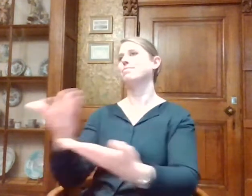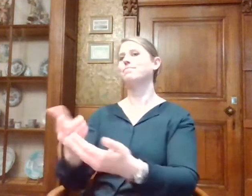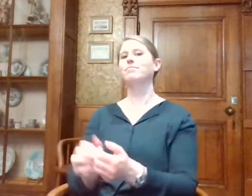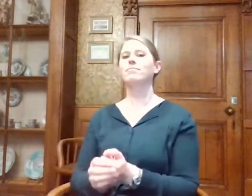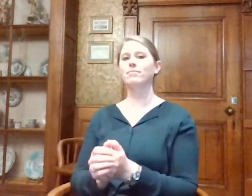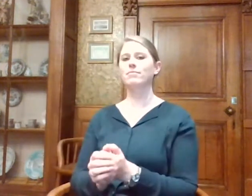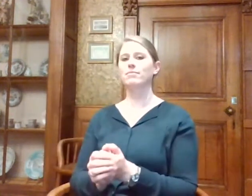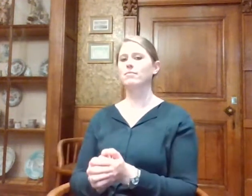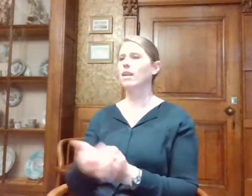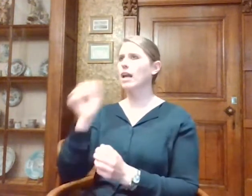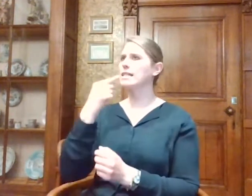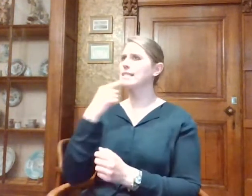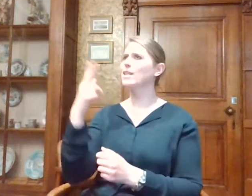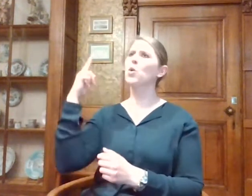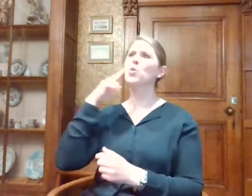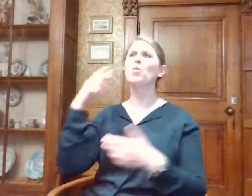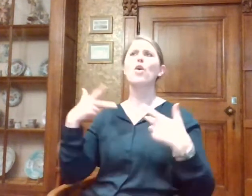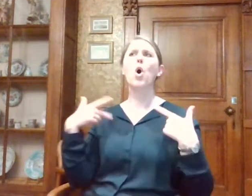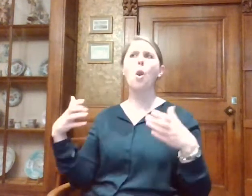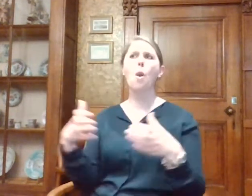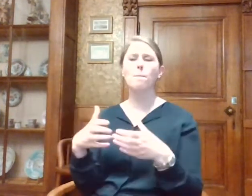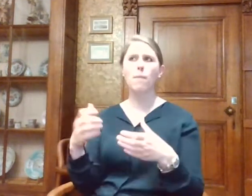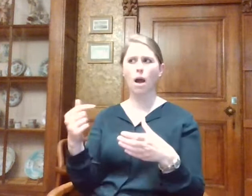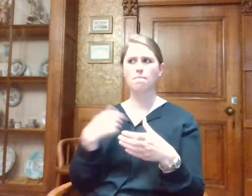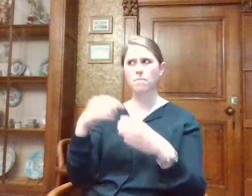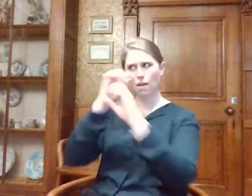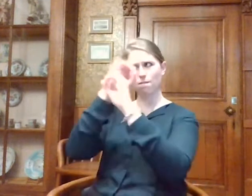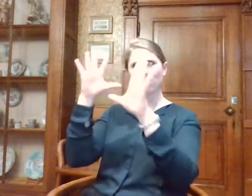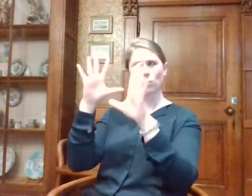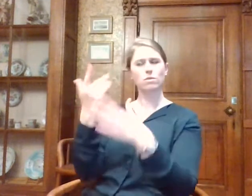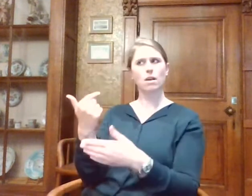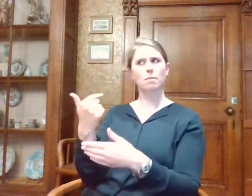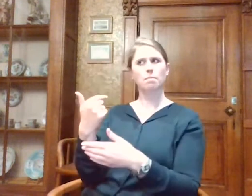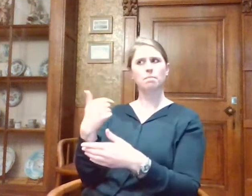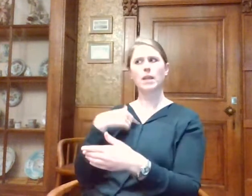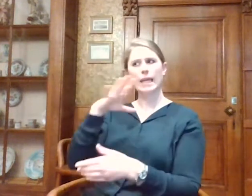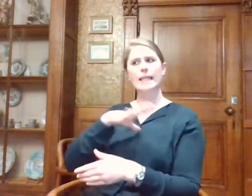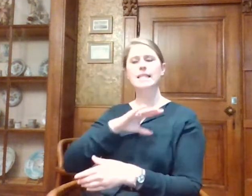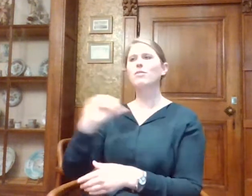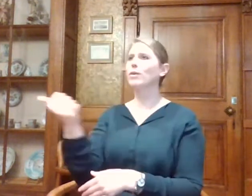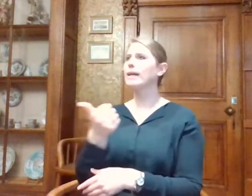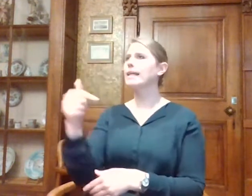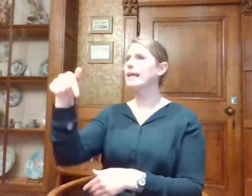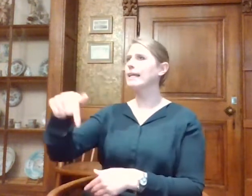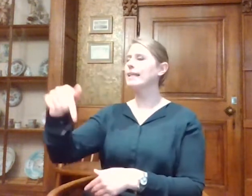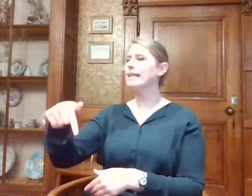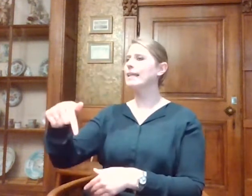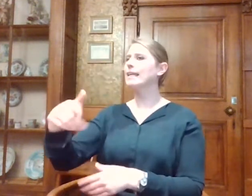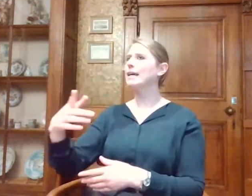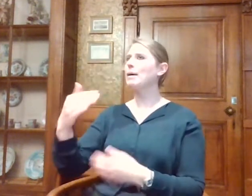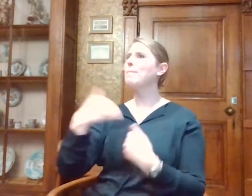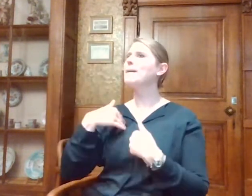En als u spreekt over Dove Clubs, ik stel me voor dat het interessant kan zijn voor de aanwezigen hier in deze sessie,